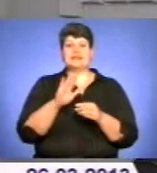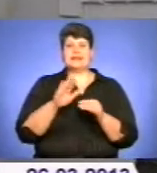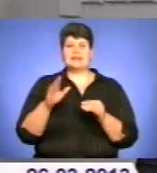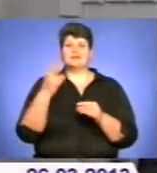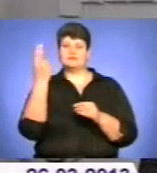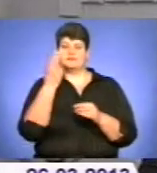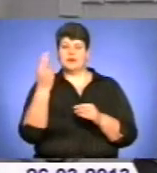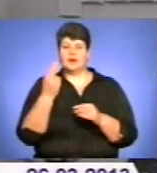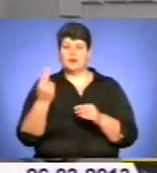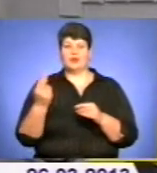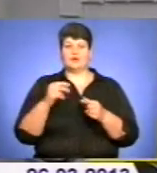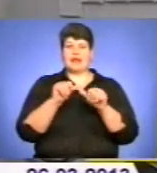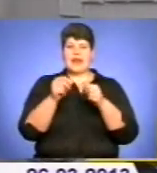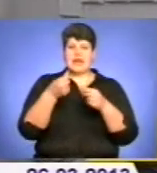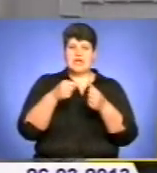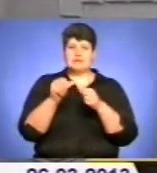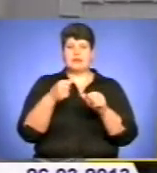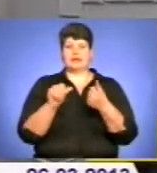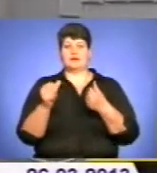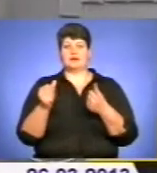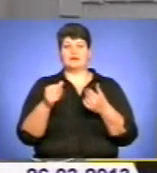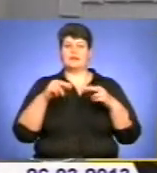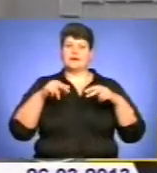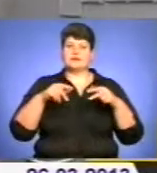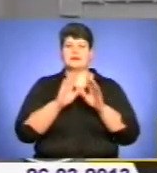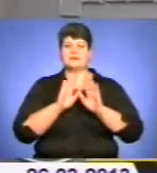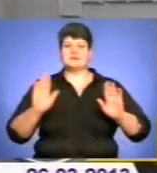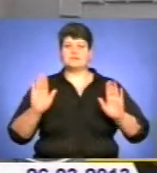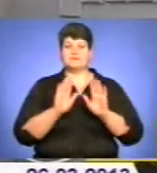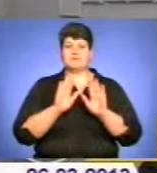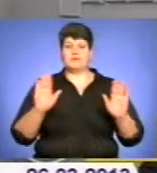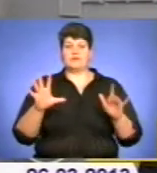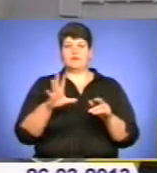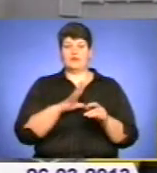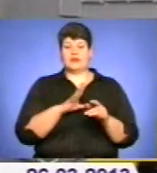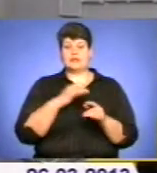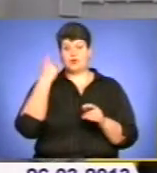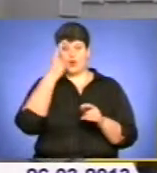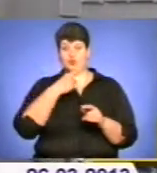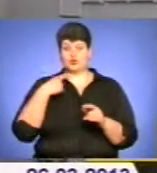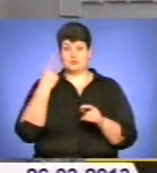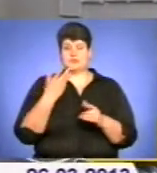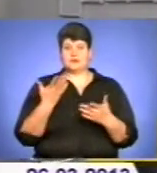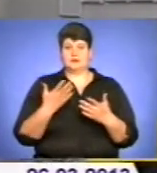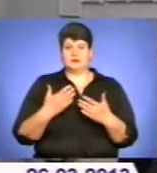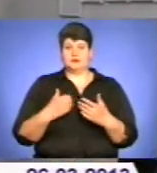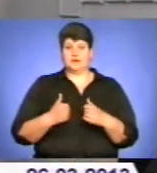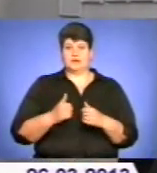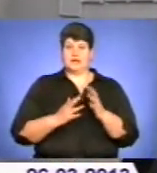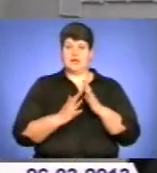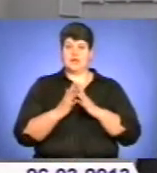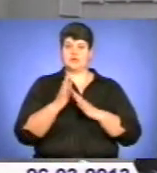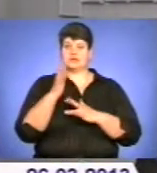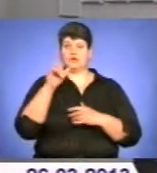малювання, під час ліплення, танців, співів, відбувається якийсь особистісний ріст дитини чи